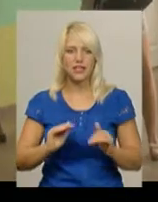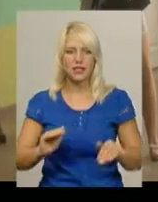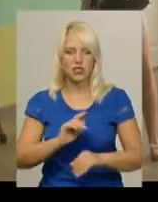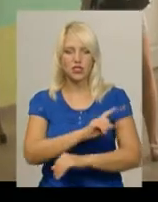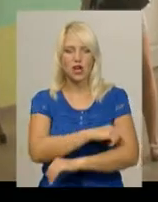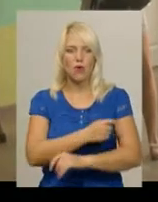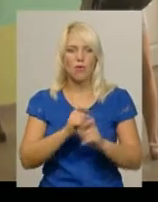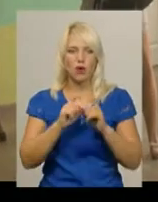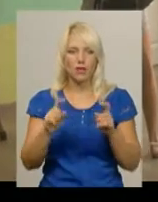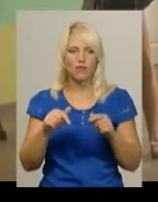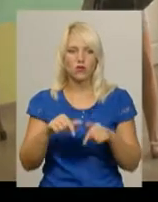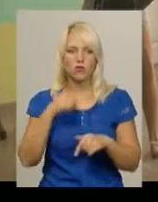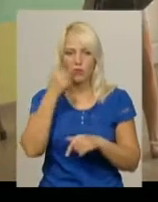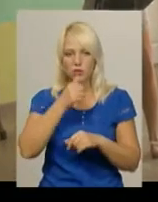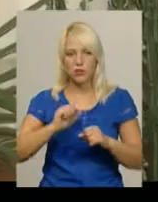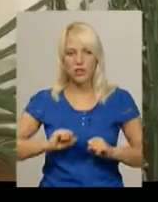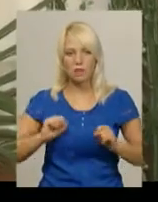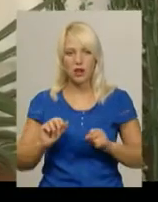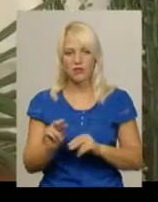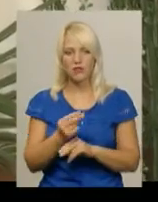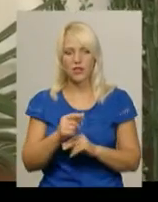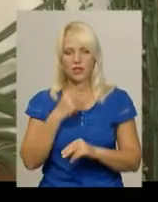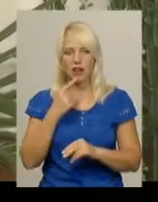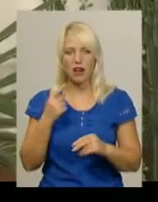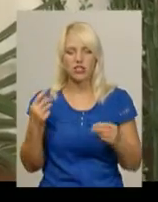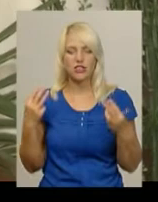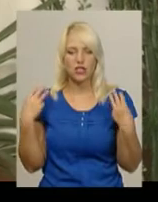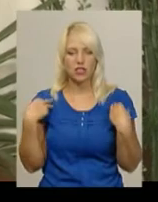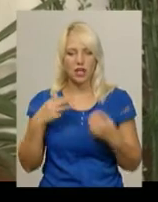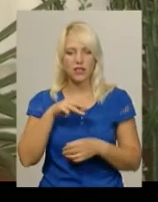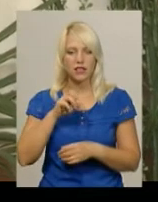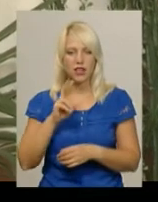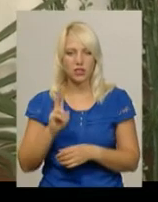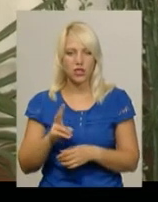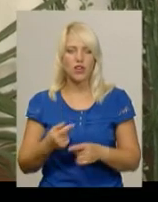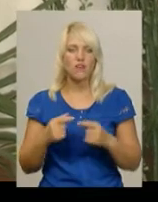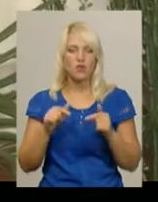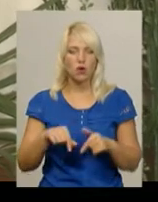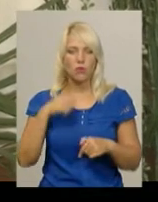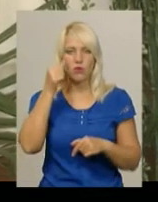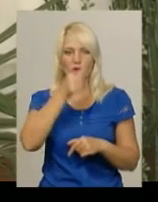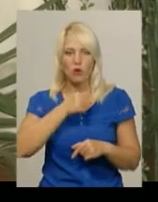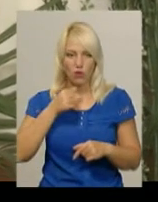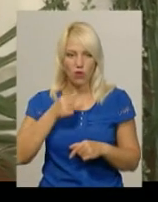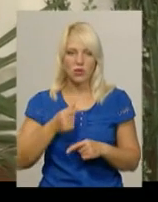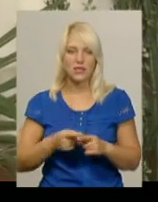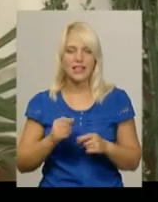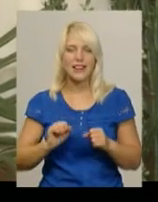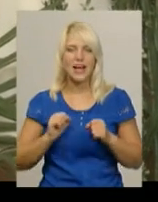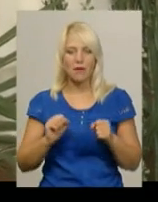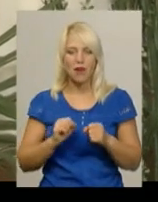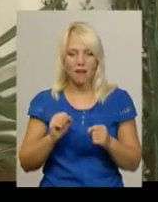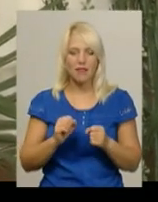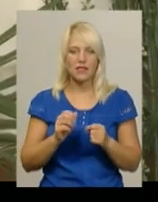цьогоріч виправити, каже начальник управління охорони здоров'я Хмельницької міської ради Борис Ткач. «В цьому році ми, звичайно, трошки намагалися розвести,